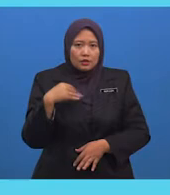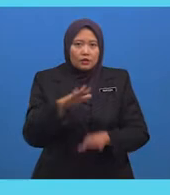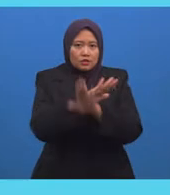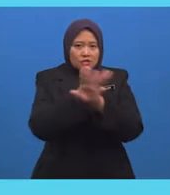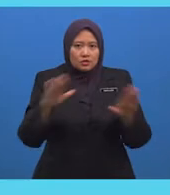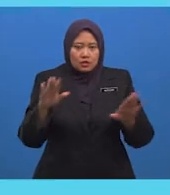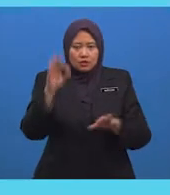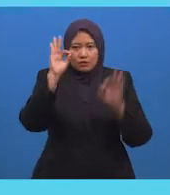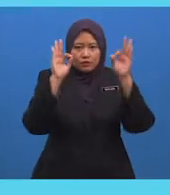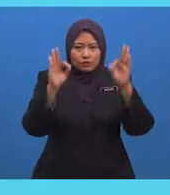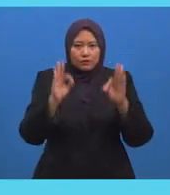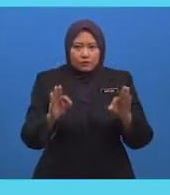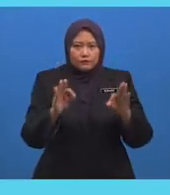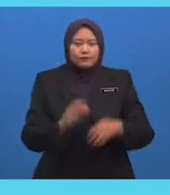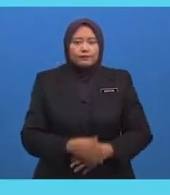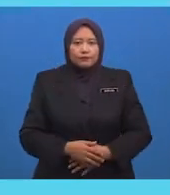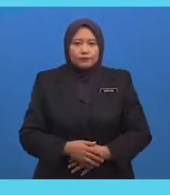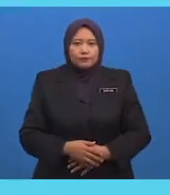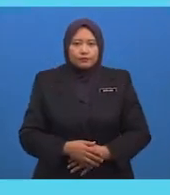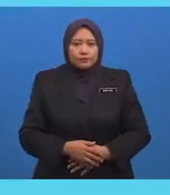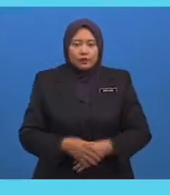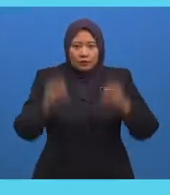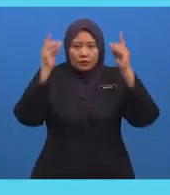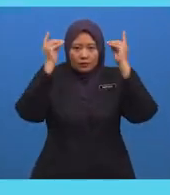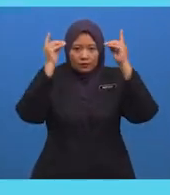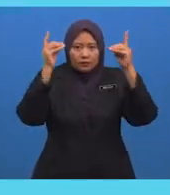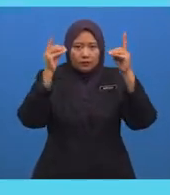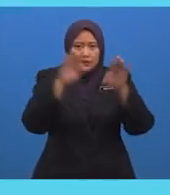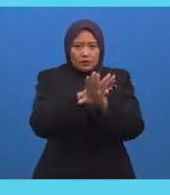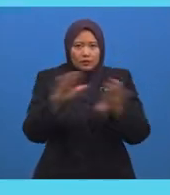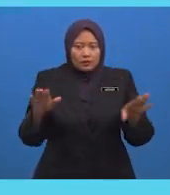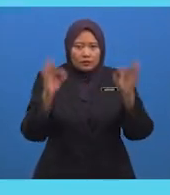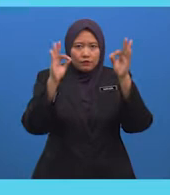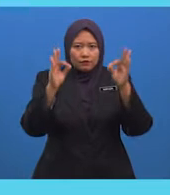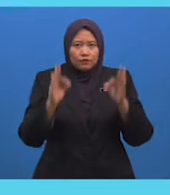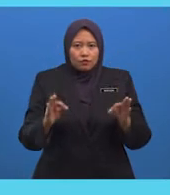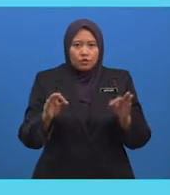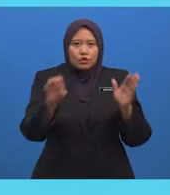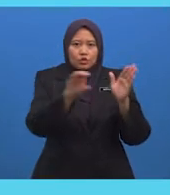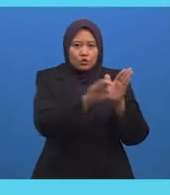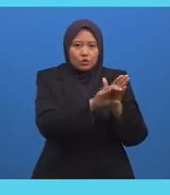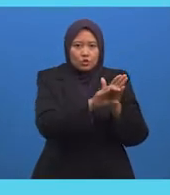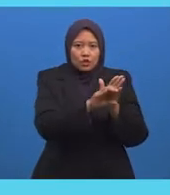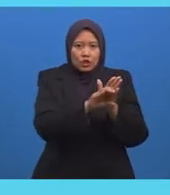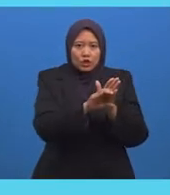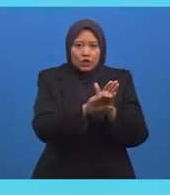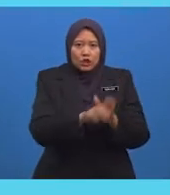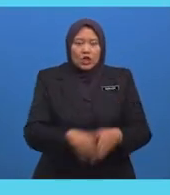Pendidikan Secara Tidak Formal Ialah Seperti Bentuk Halakah Dan Bentuk Kuliah